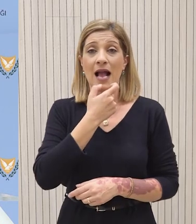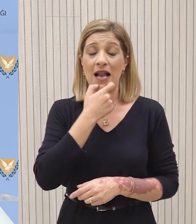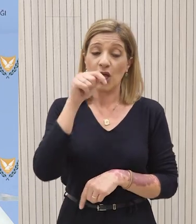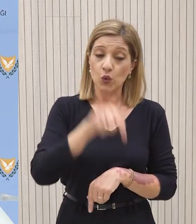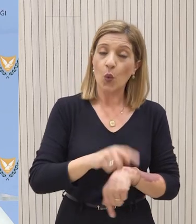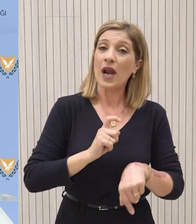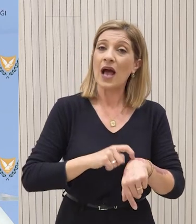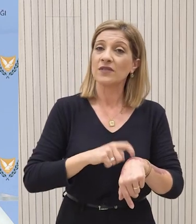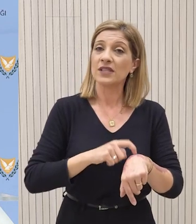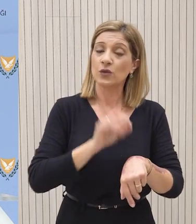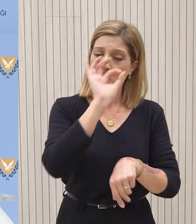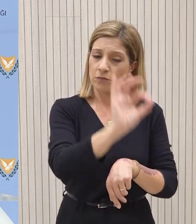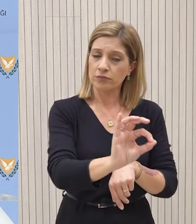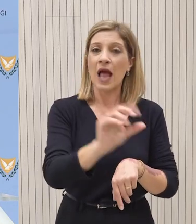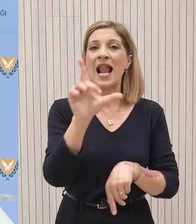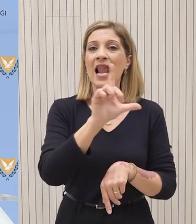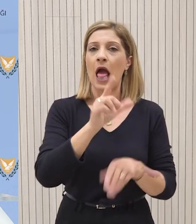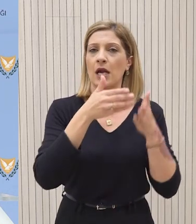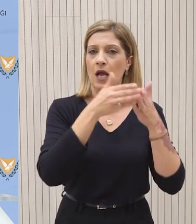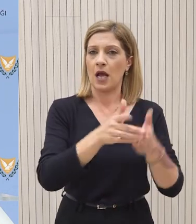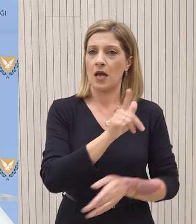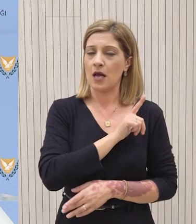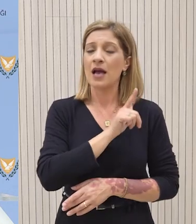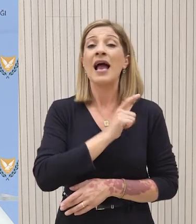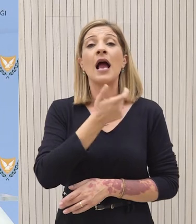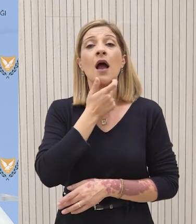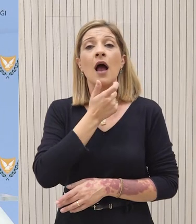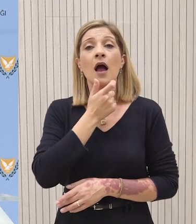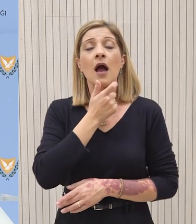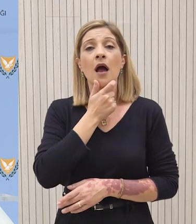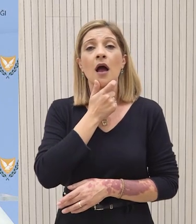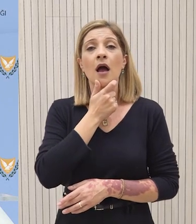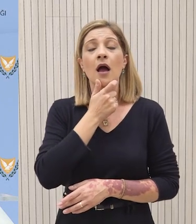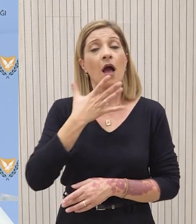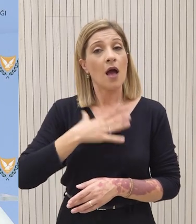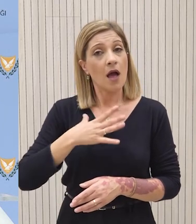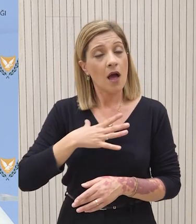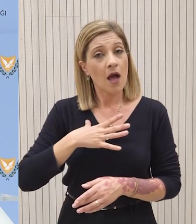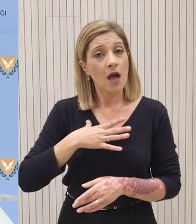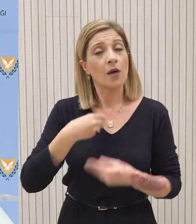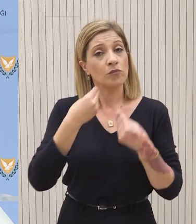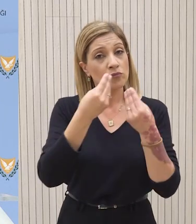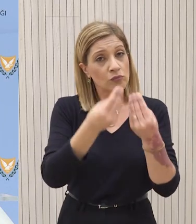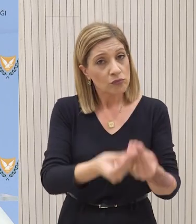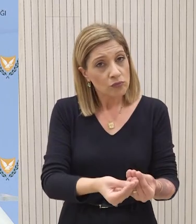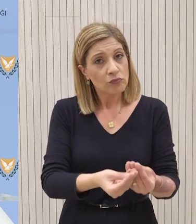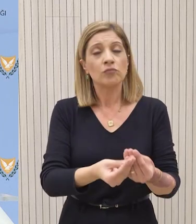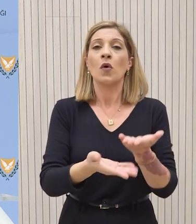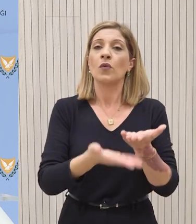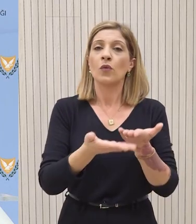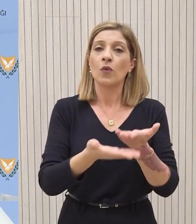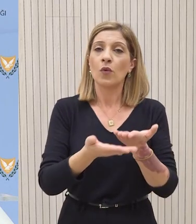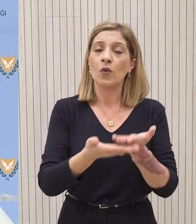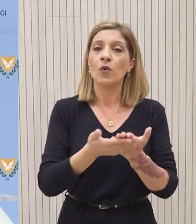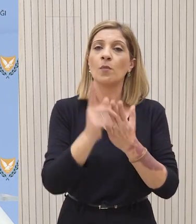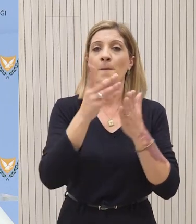στιγμή είναι αποθηκευμένη στη Λάρνακα και το Ηνωμένο Βασίλειο έχει επίσης παρέχει, έχει παράσχει μέχρι